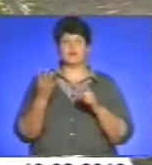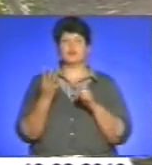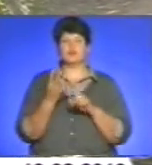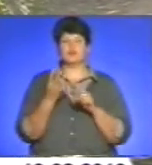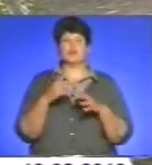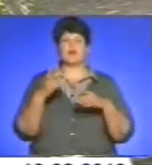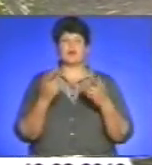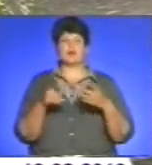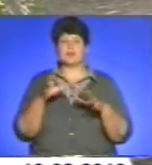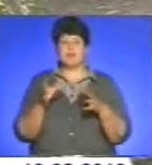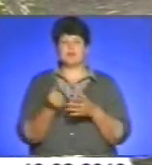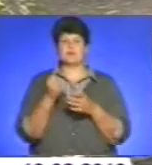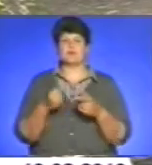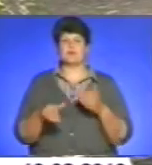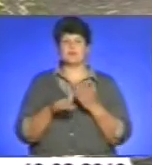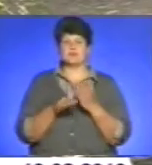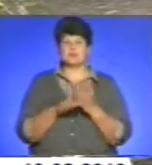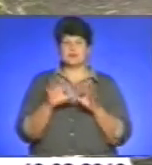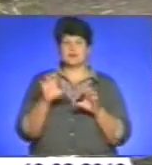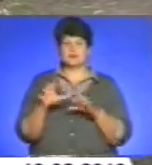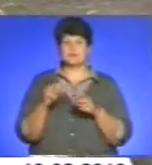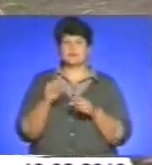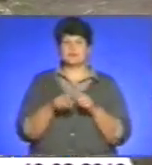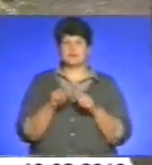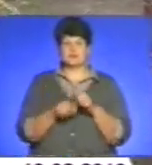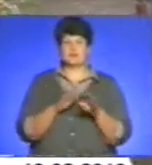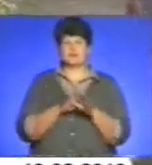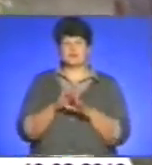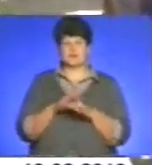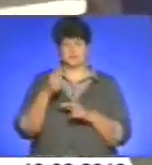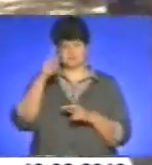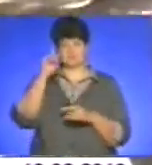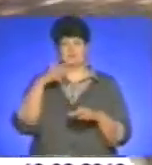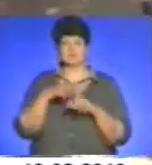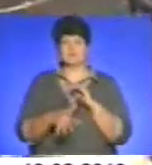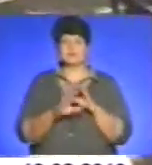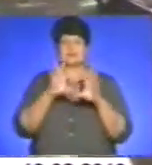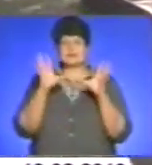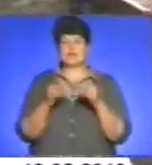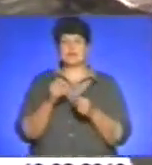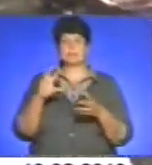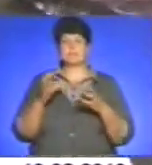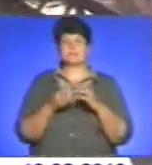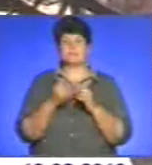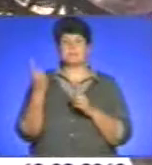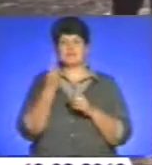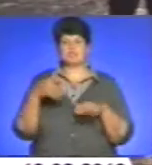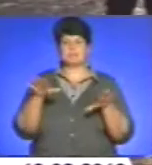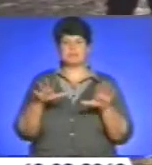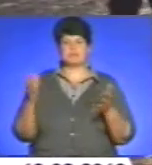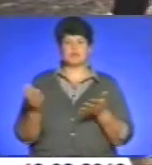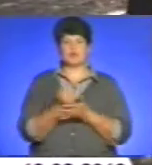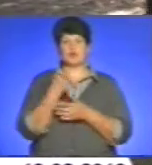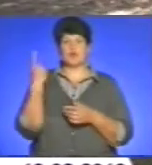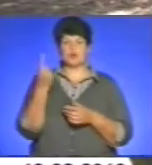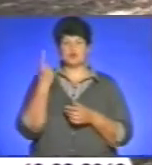також перевіряли на витривалість під час виконання завдань та спритність. За загальними підсумками, у командних змаганнях перше місце здобули кінологи